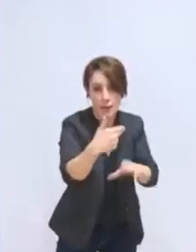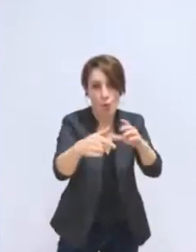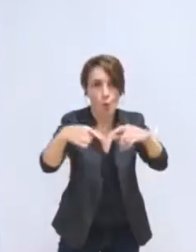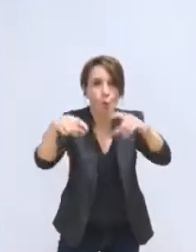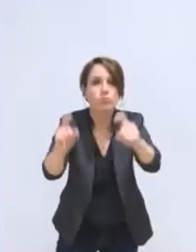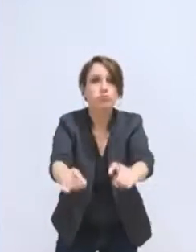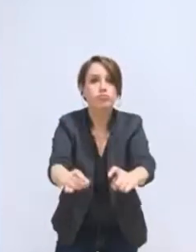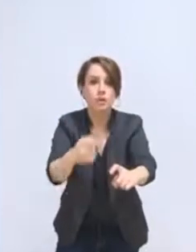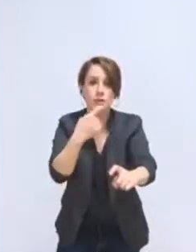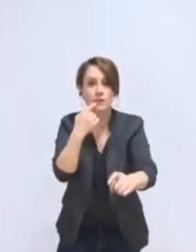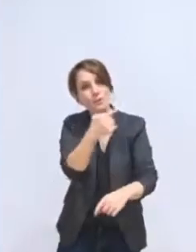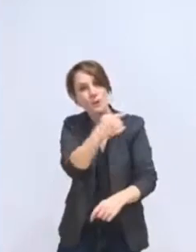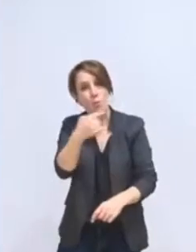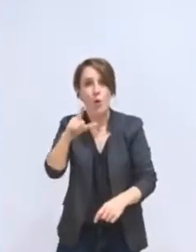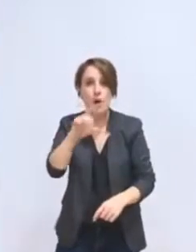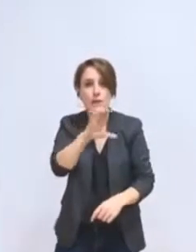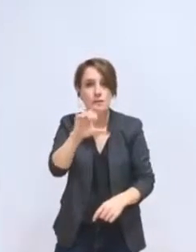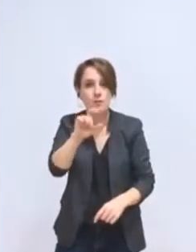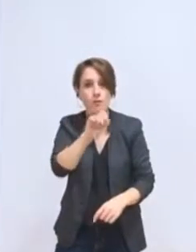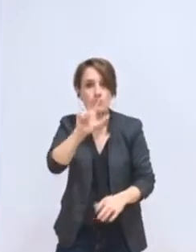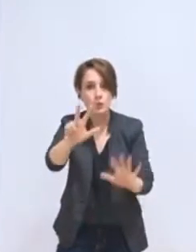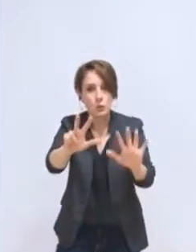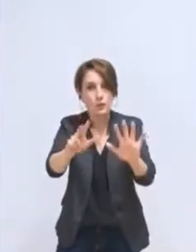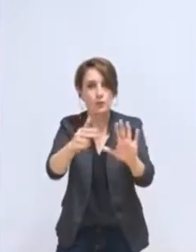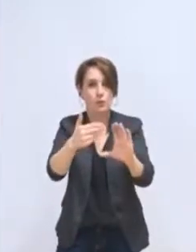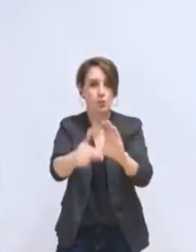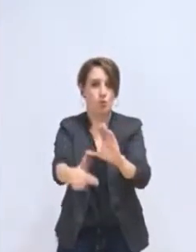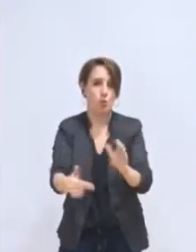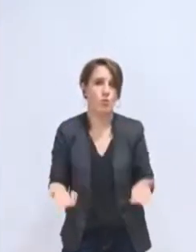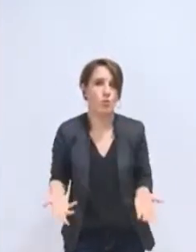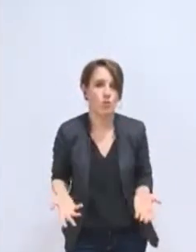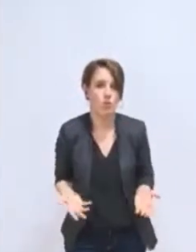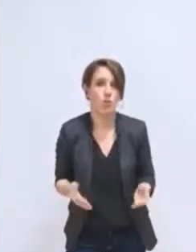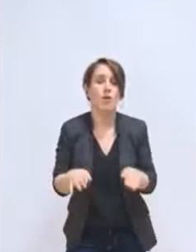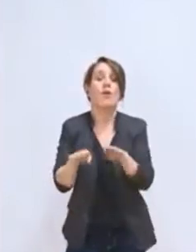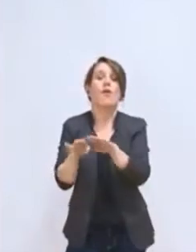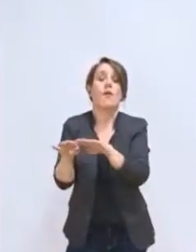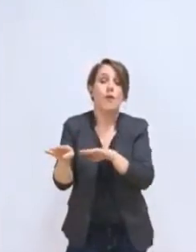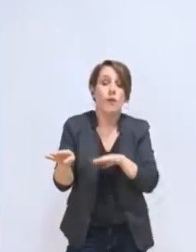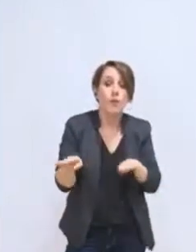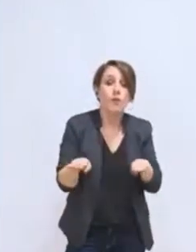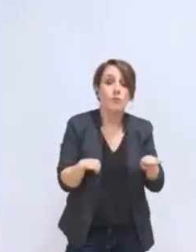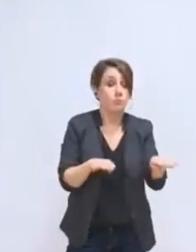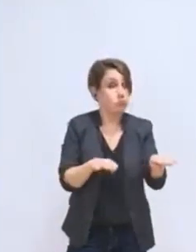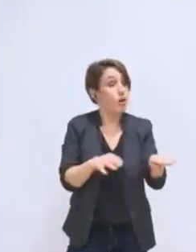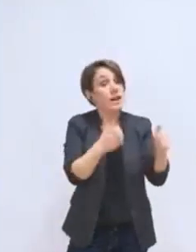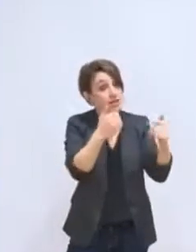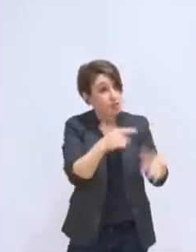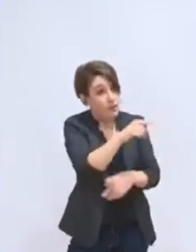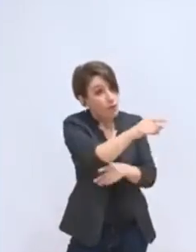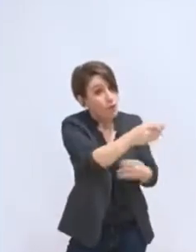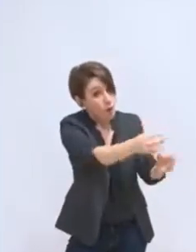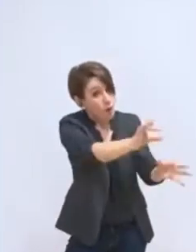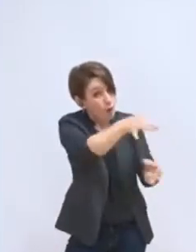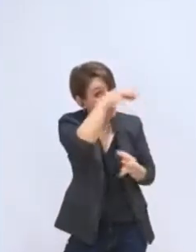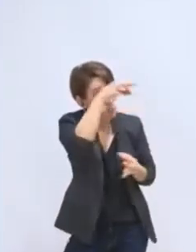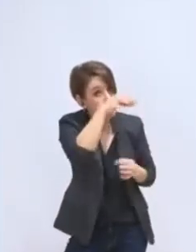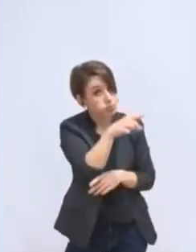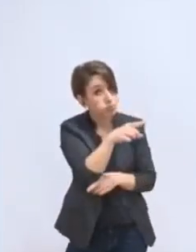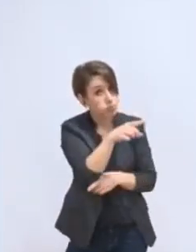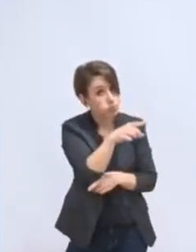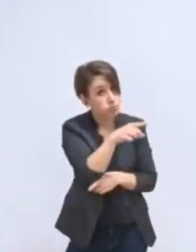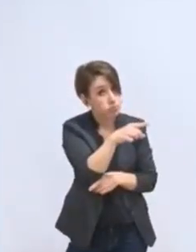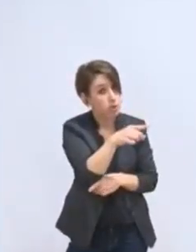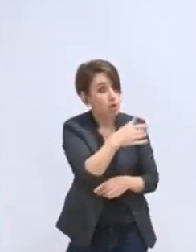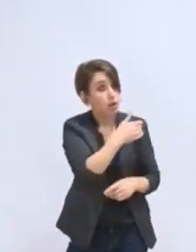de 128 euros. Dans le même temps, et ce sont les chiffres que vous donnez, en